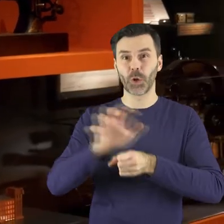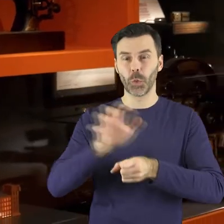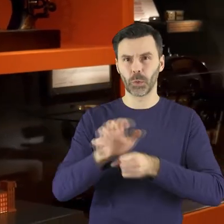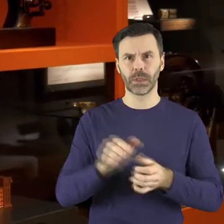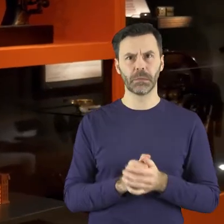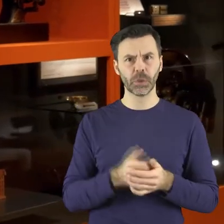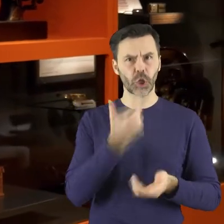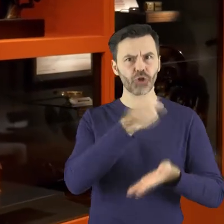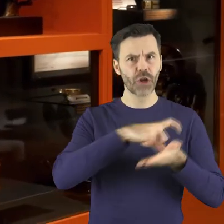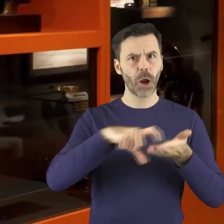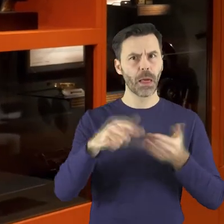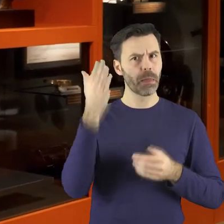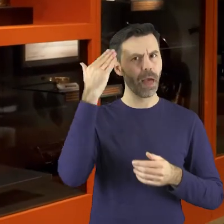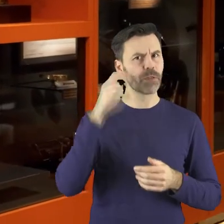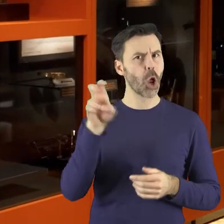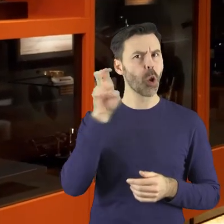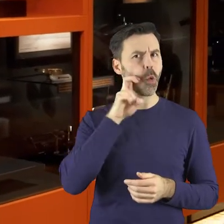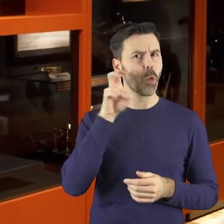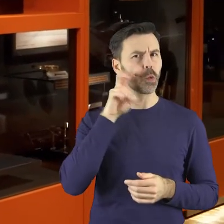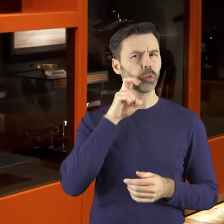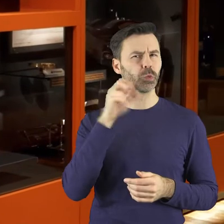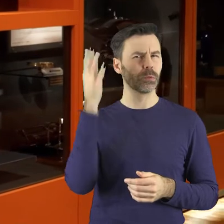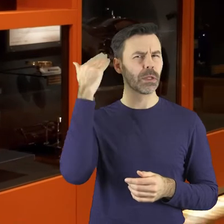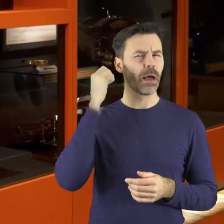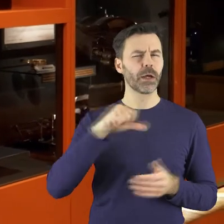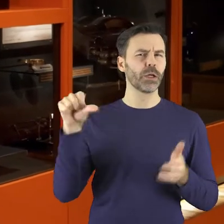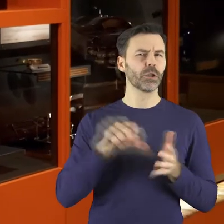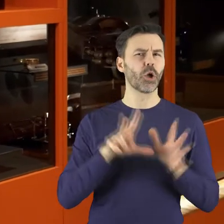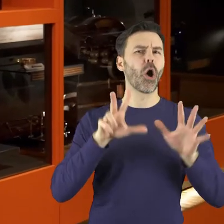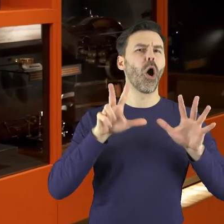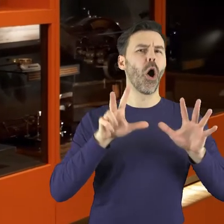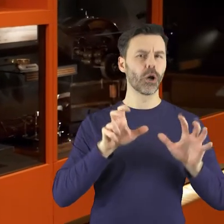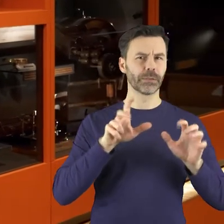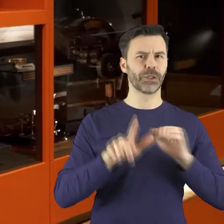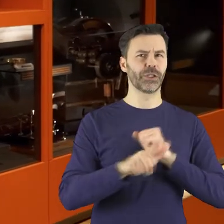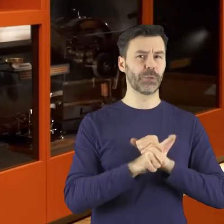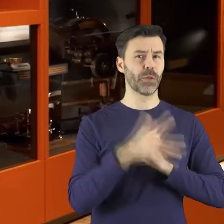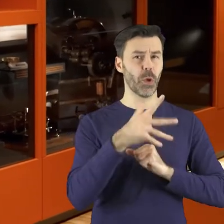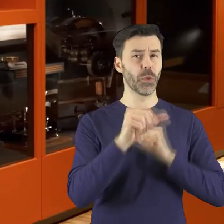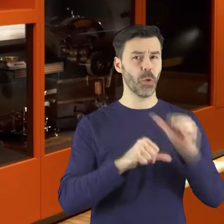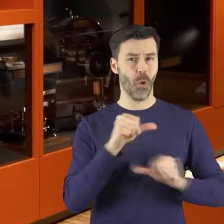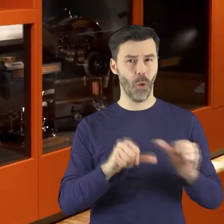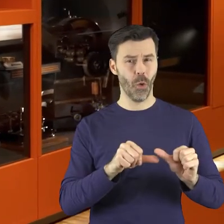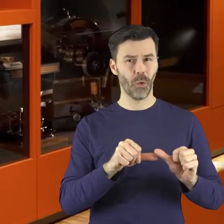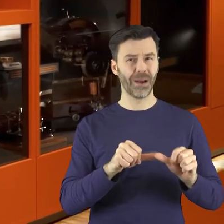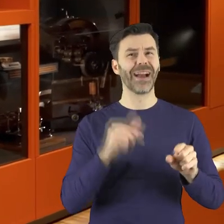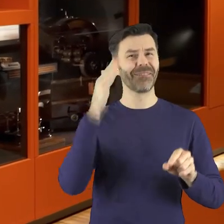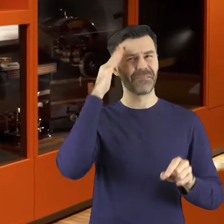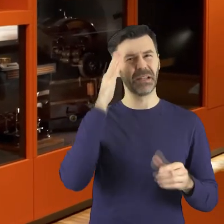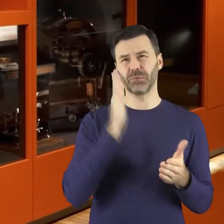To luksusowe dobro znane było od 1875 roku. Jednak, jak wspomniałam,